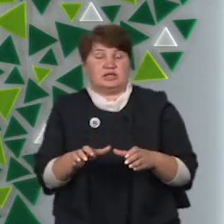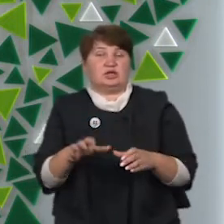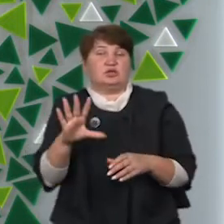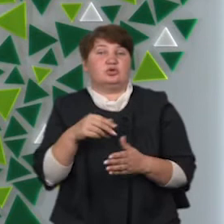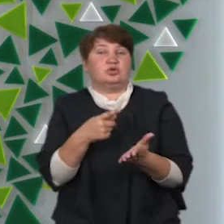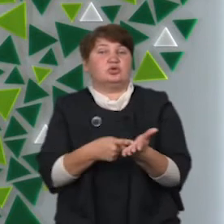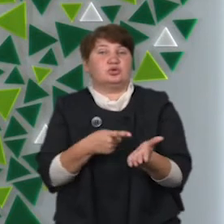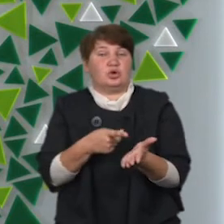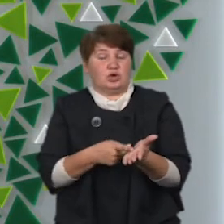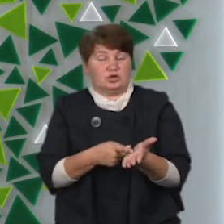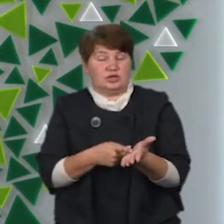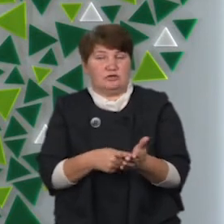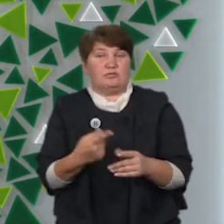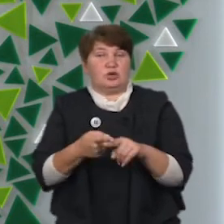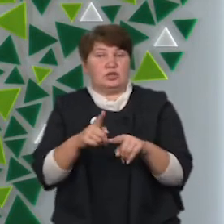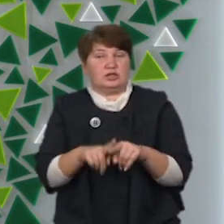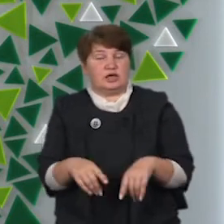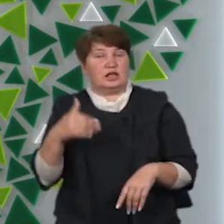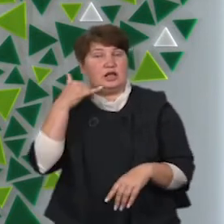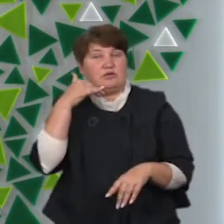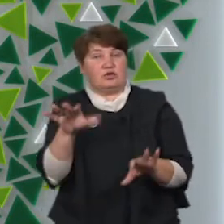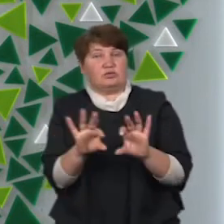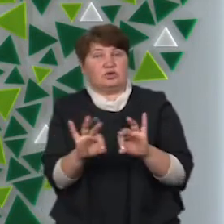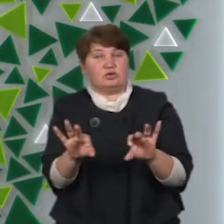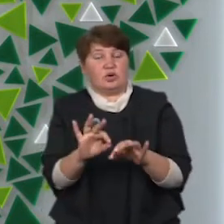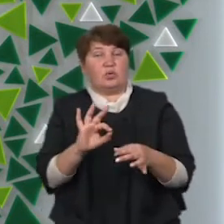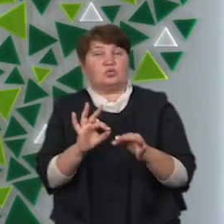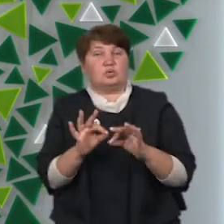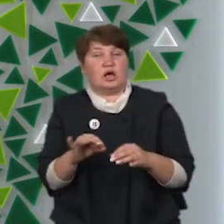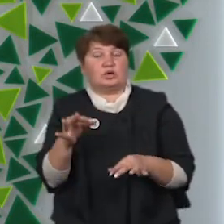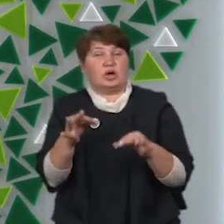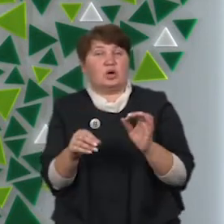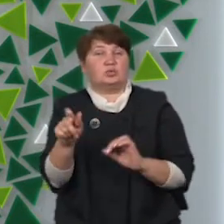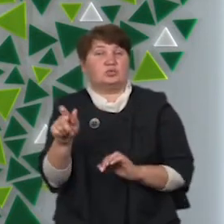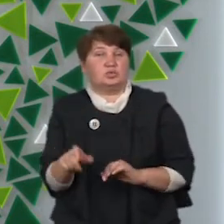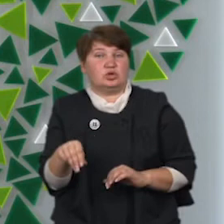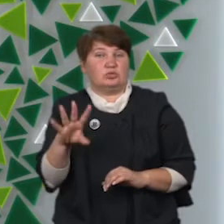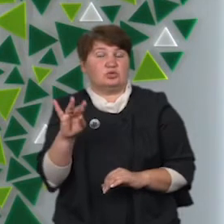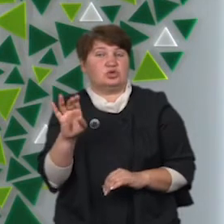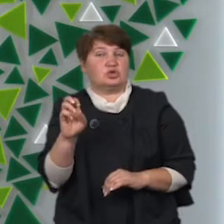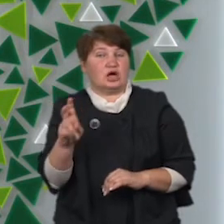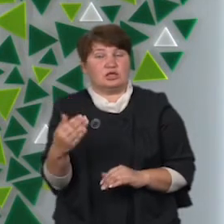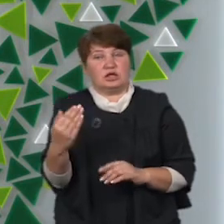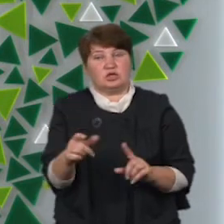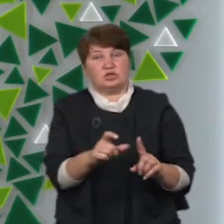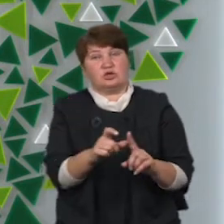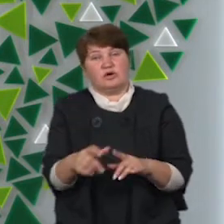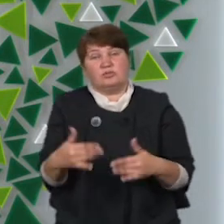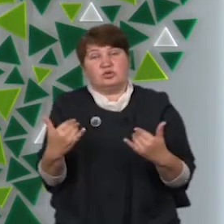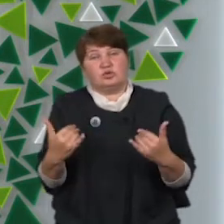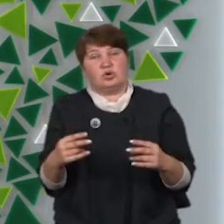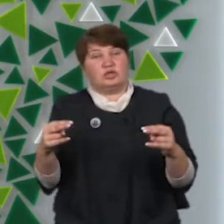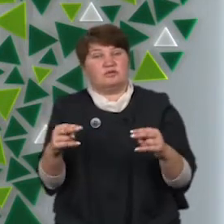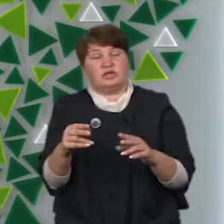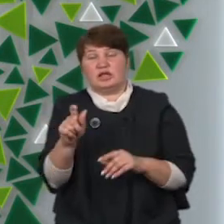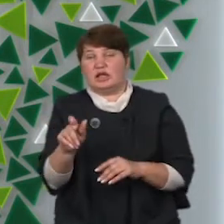суді. Про це Суспільному Карпати телефоном розповіла консультантка суду Тетяна Тимішак. За її словами, сьогодні свідки не